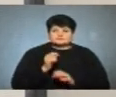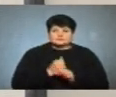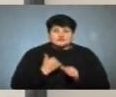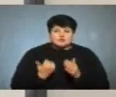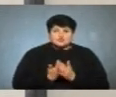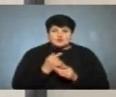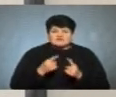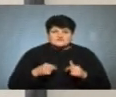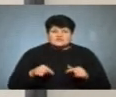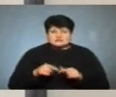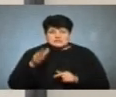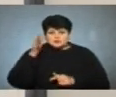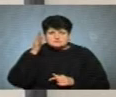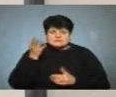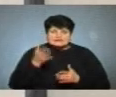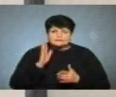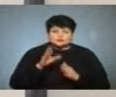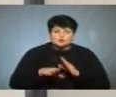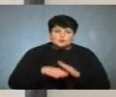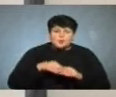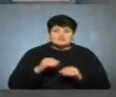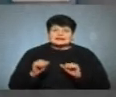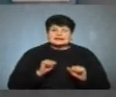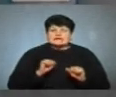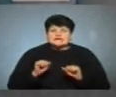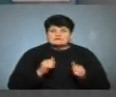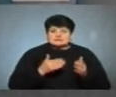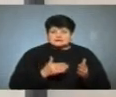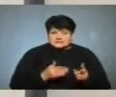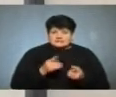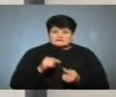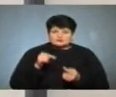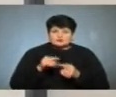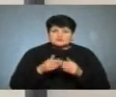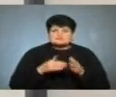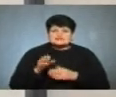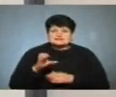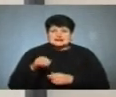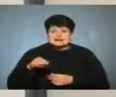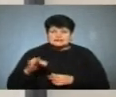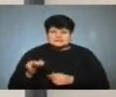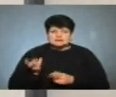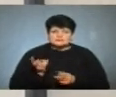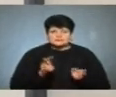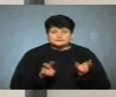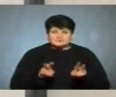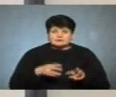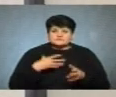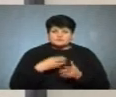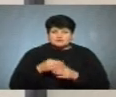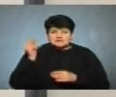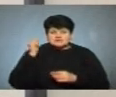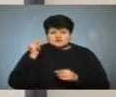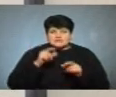нові відділи освіти, де будуть обрані керівники і, відповідно, спеціалісти, які відвідуватимуть свої ж